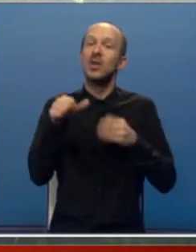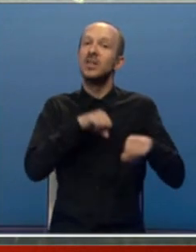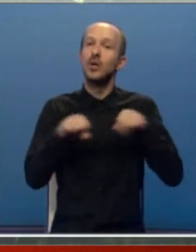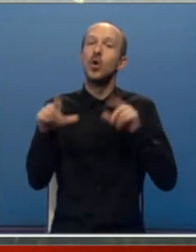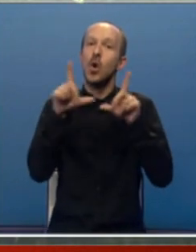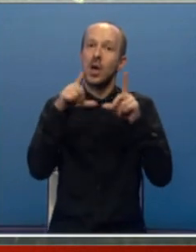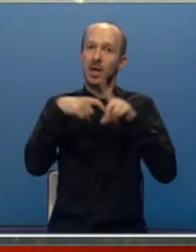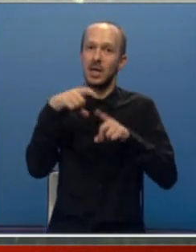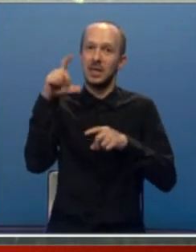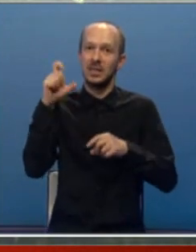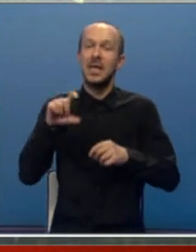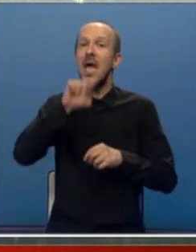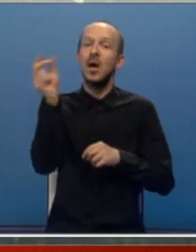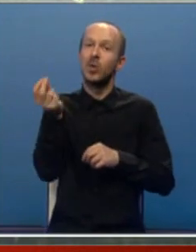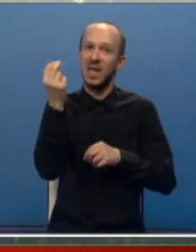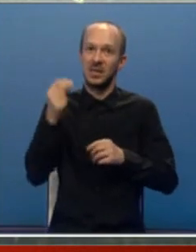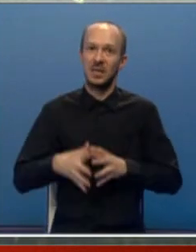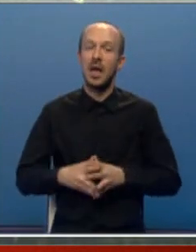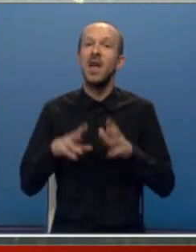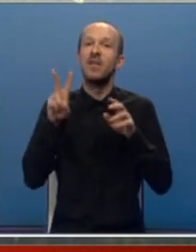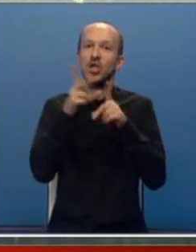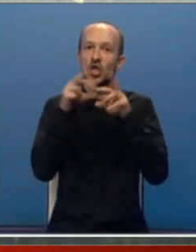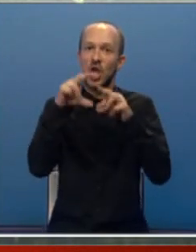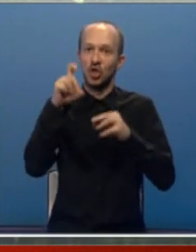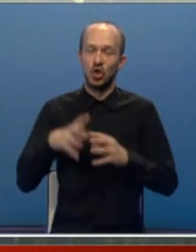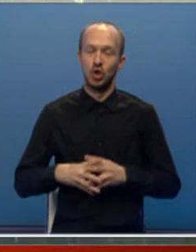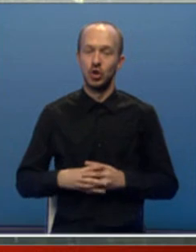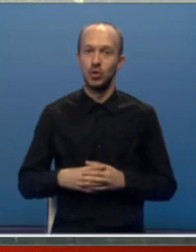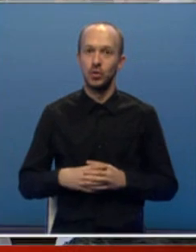Univerzitetskog kliničkog centra Republike Srpske, Vlada Đajić.